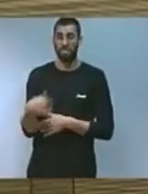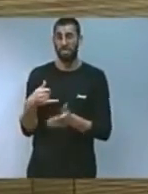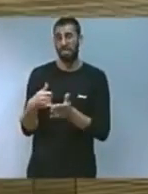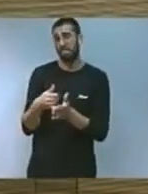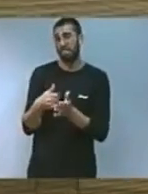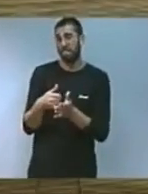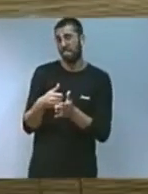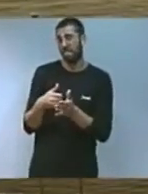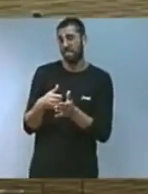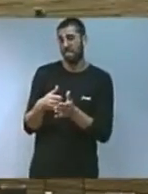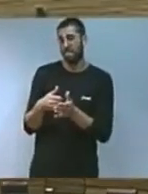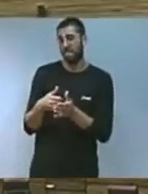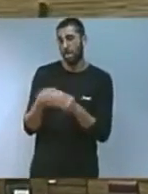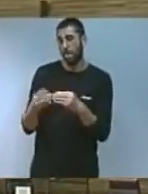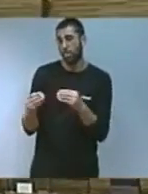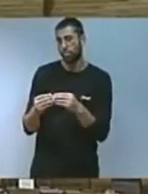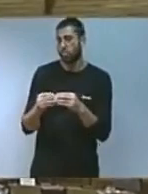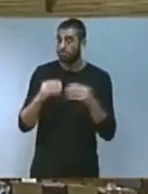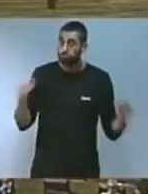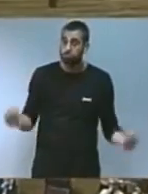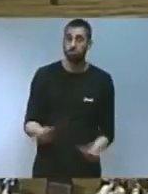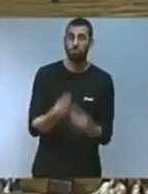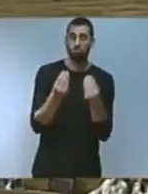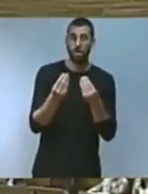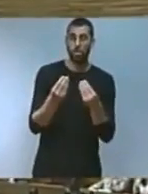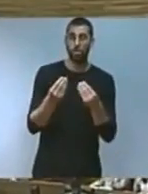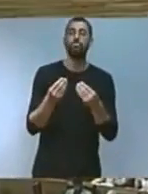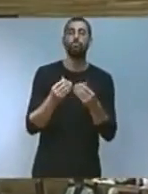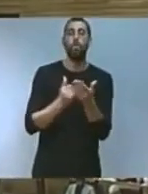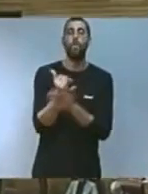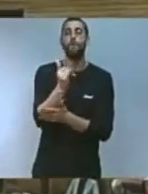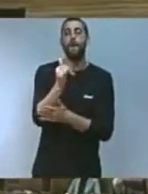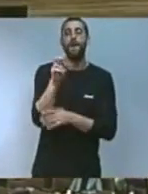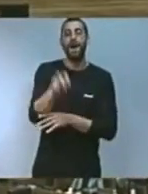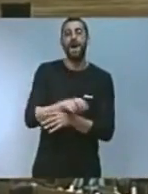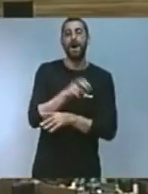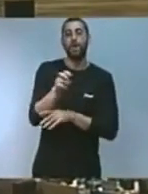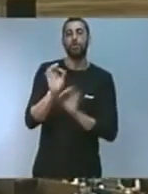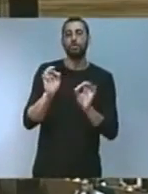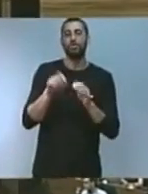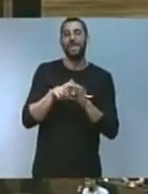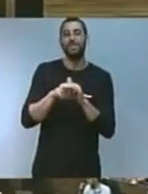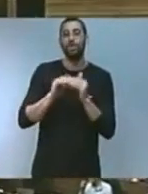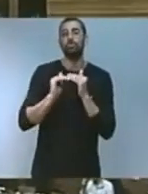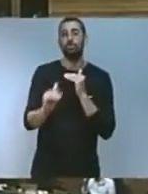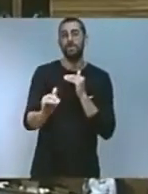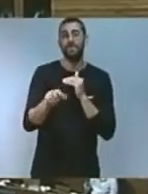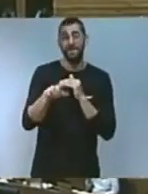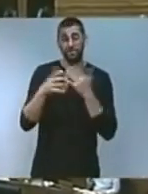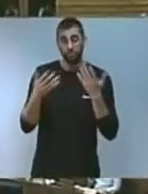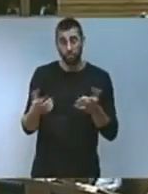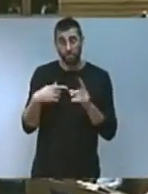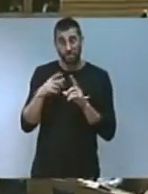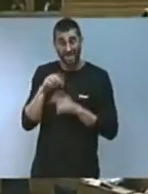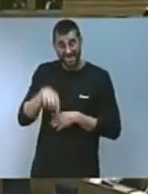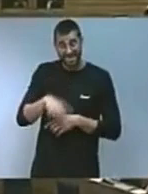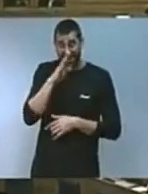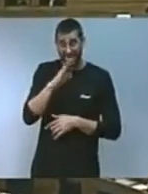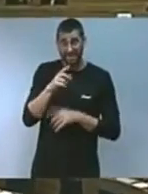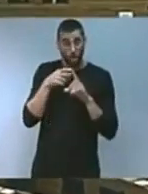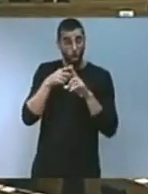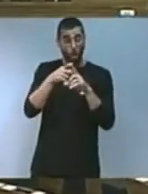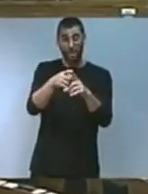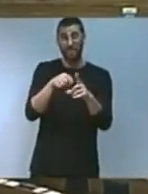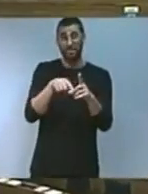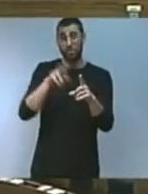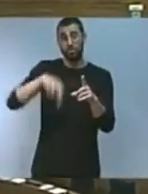creació d'un mapa agronòmic per a la gestió sostenible així un dels primers objectius d'aquesta legislatura és precisament el